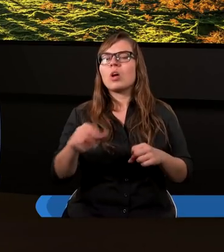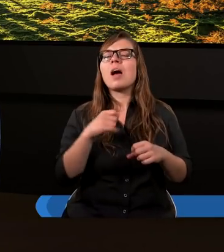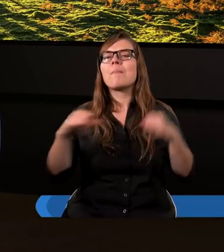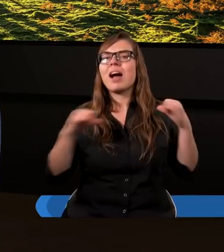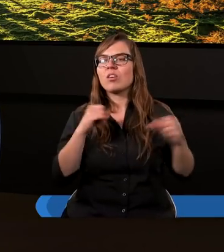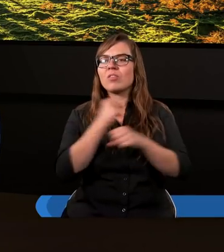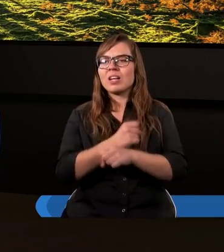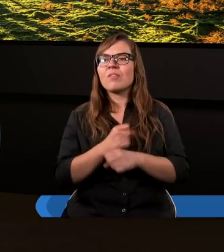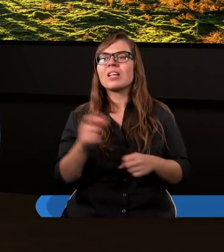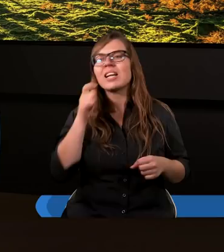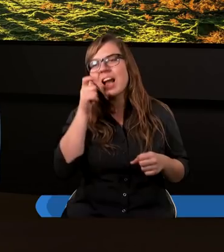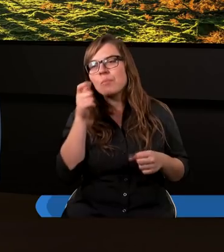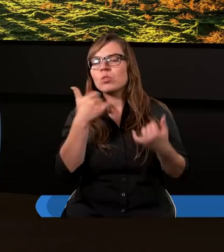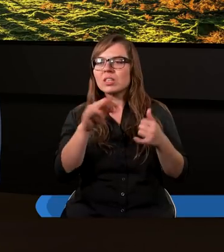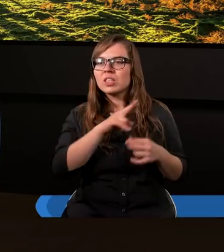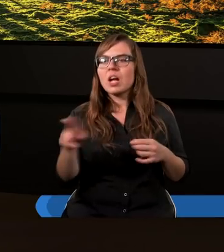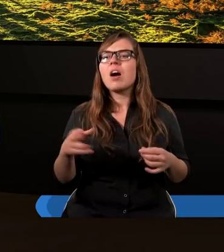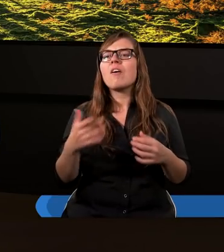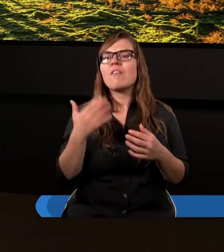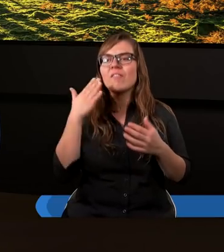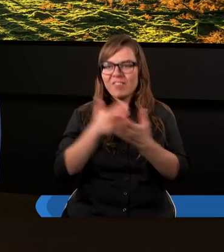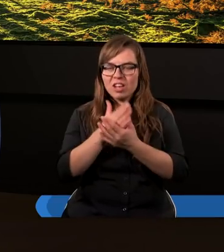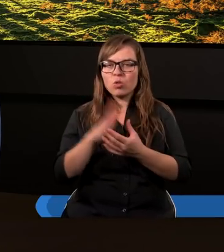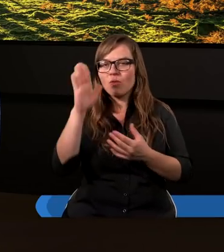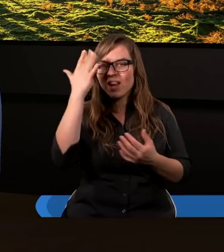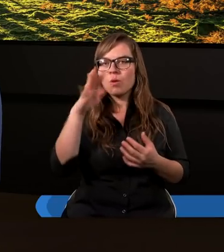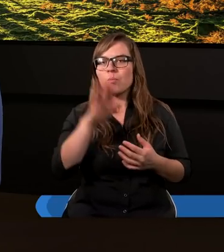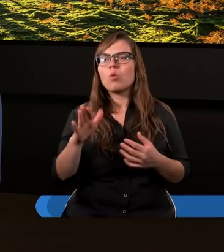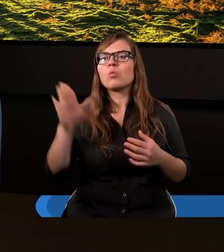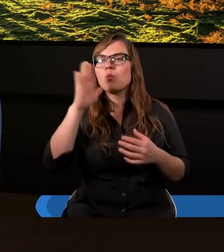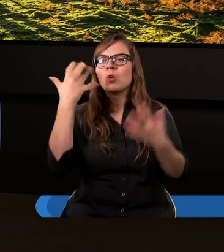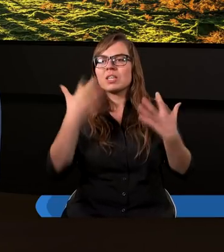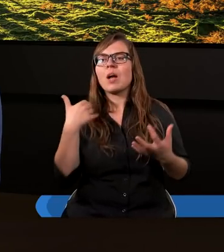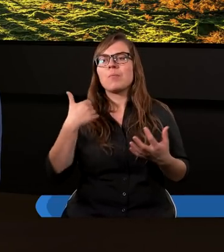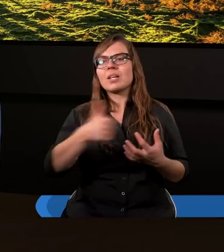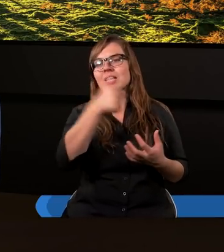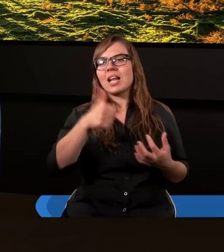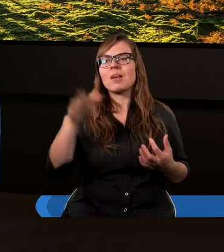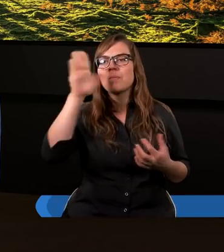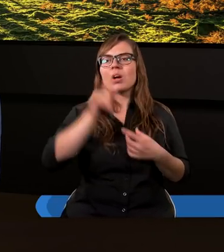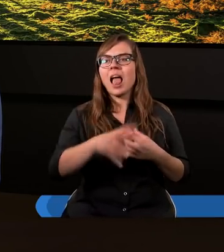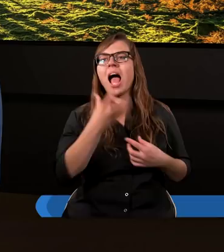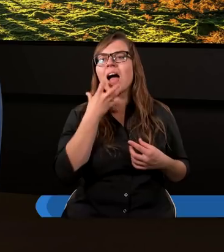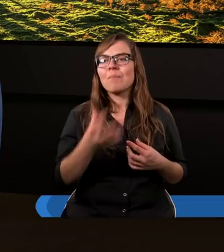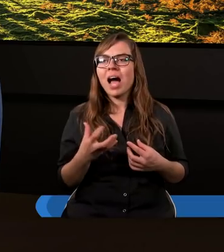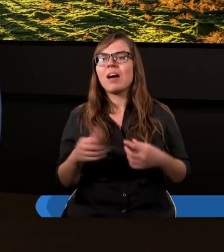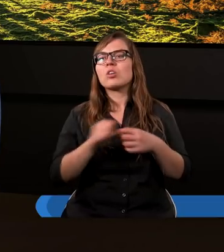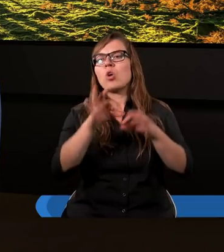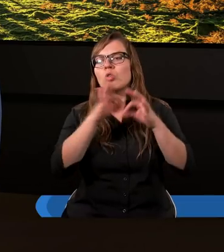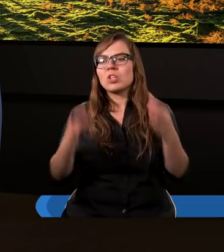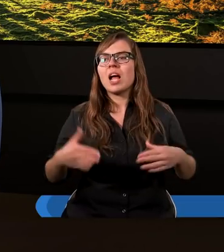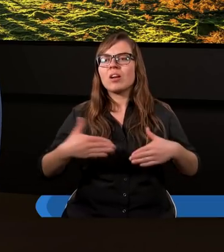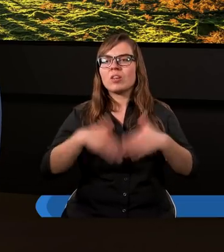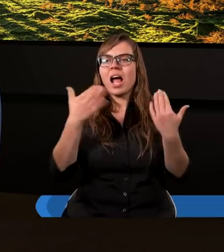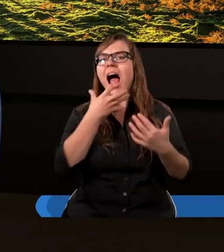politeizm. Tak? Wielobóstwo. Wierzono w wielu bogów. Bóg chciał być jedynym Bogiem dla Abrahama. I do dzisiejszego dnia